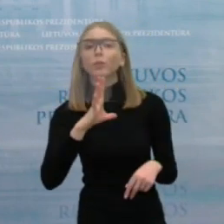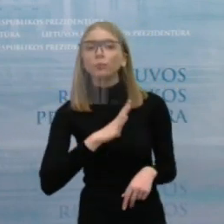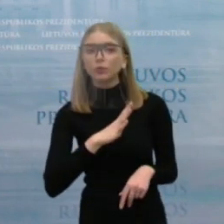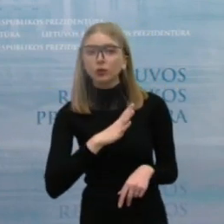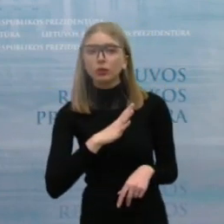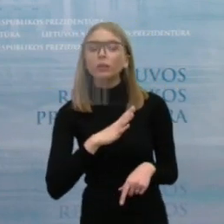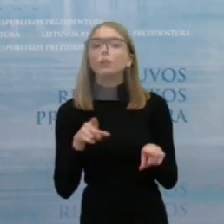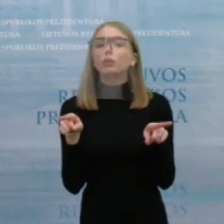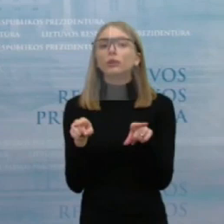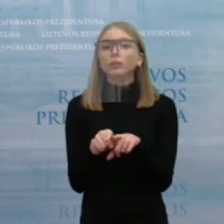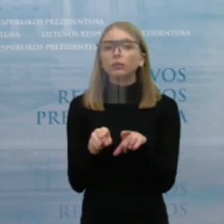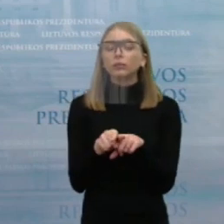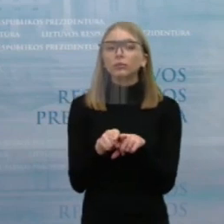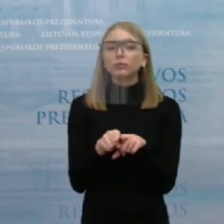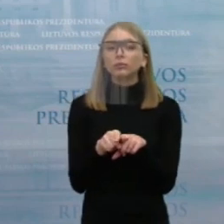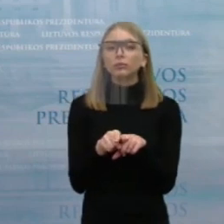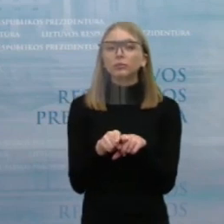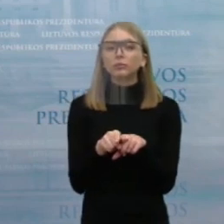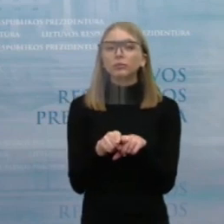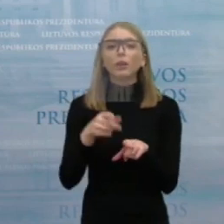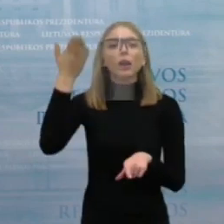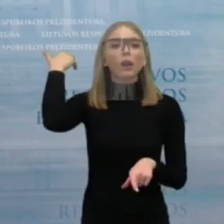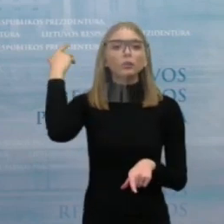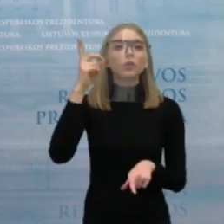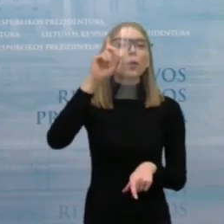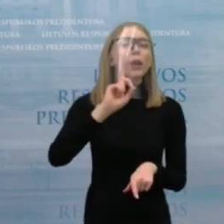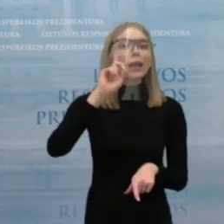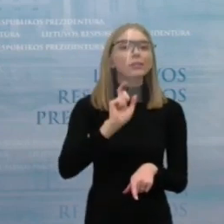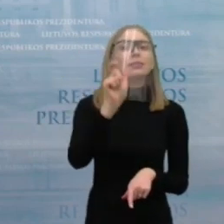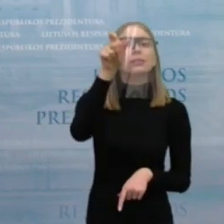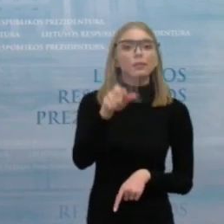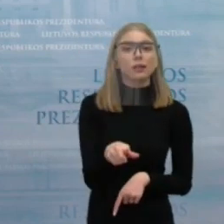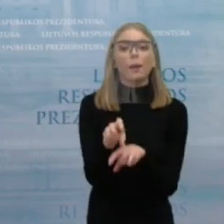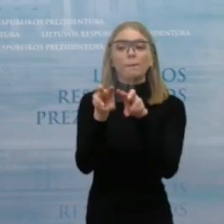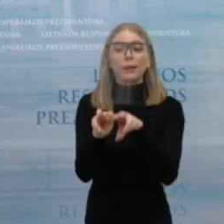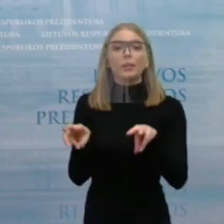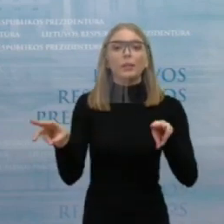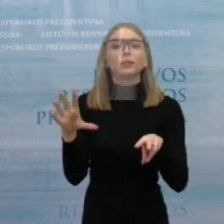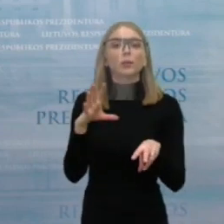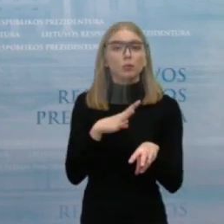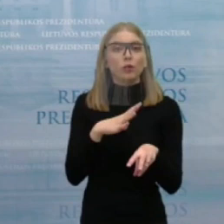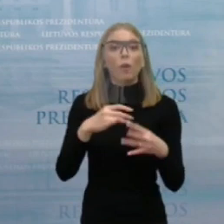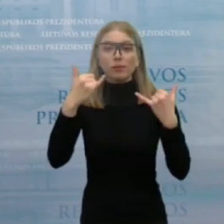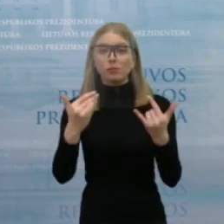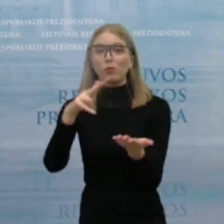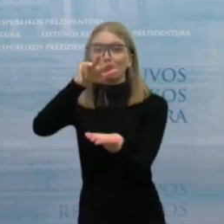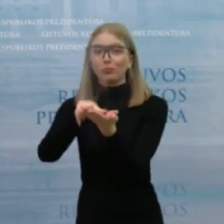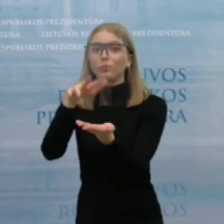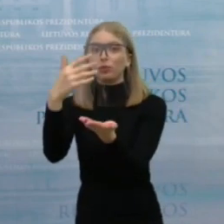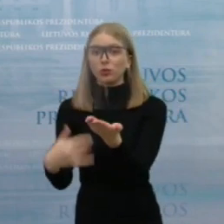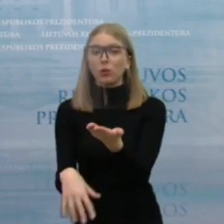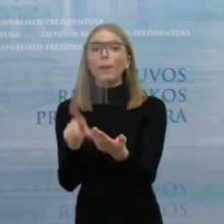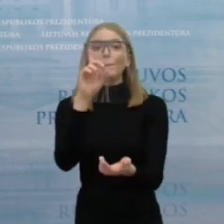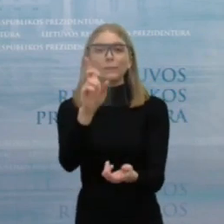kalbant apie tai su tuo metu dar kandidatų į ministrus, bet ir svarstant